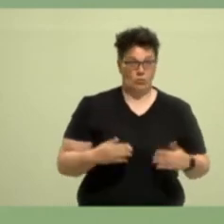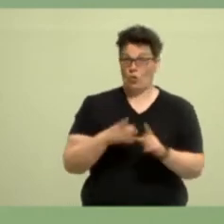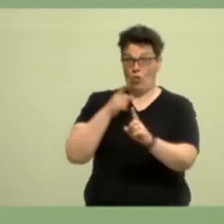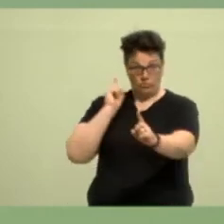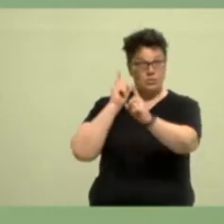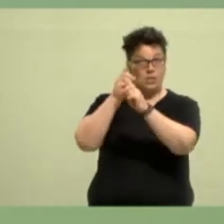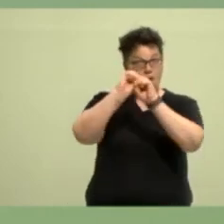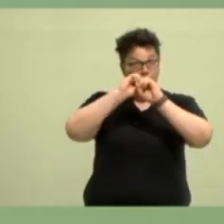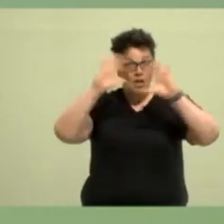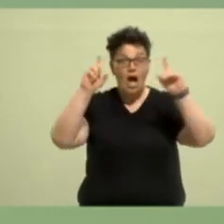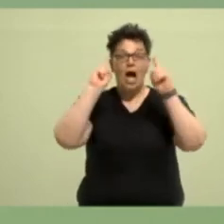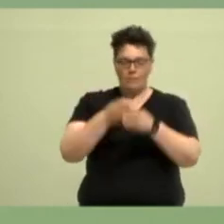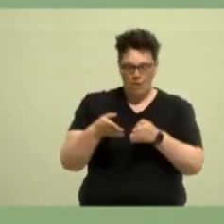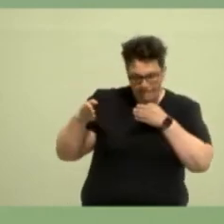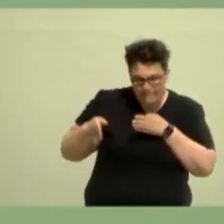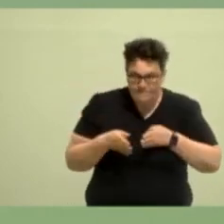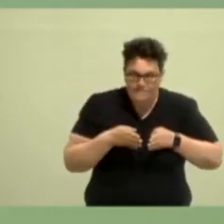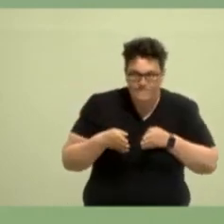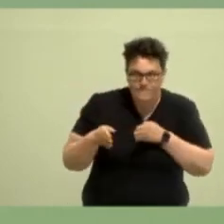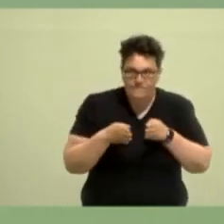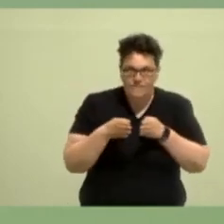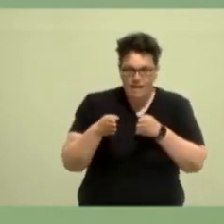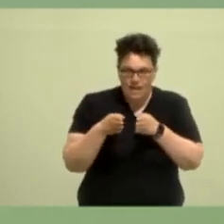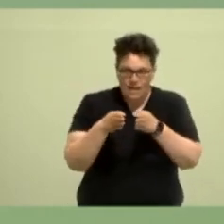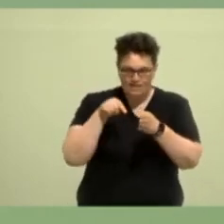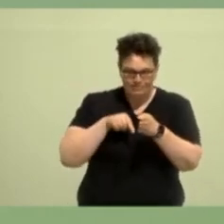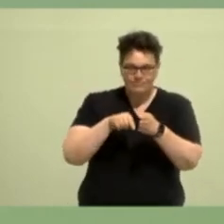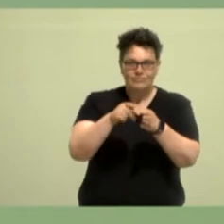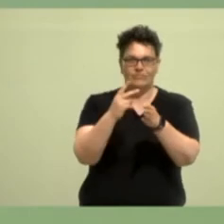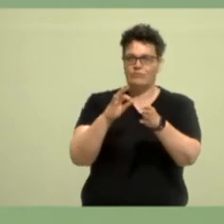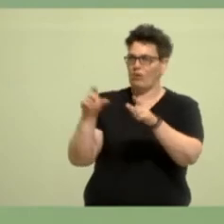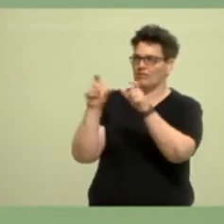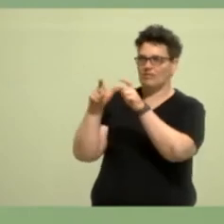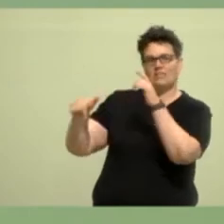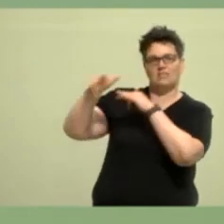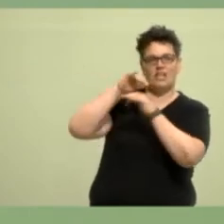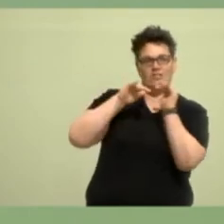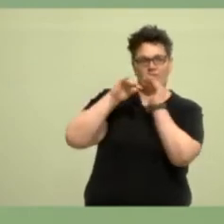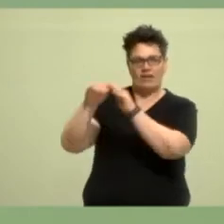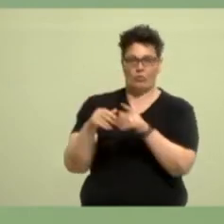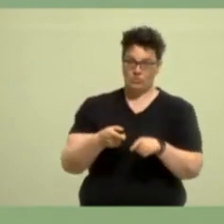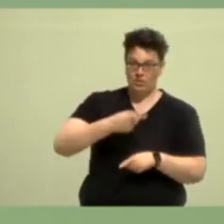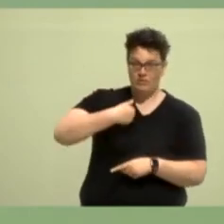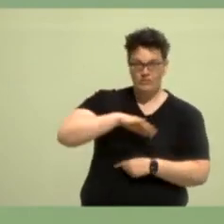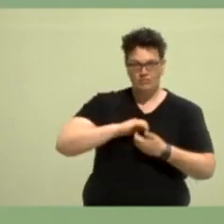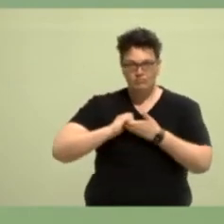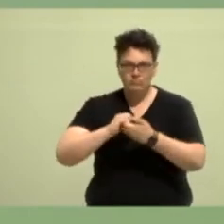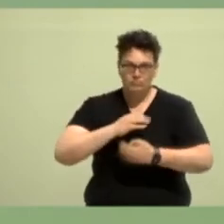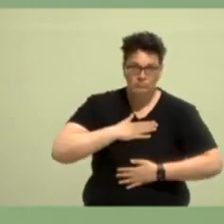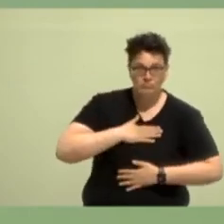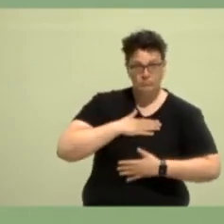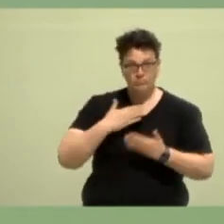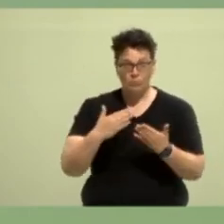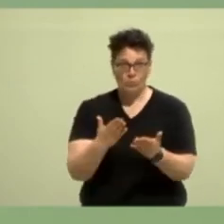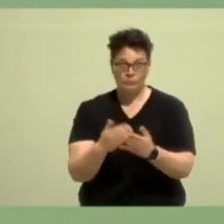Weg, den wir nehmen, wird bestimmen, woraus unsere Gesellschaft gemacht ist, wie menschlich und wie solidarisch wir sind. Es